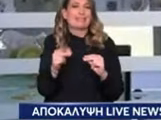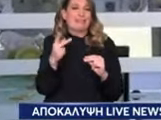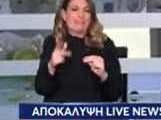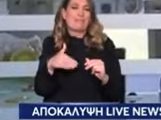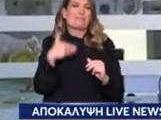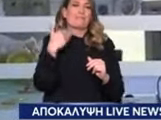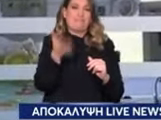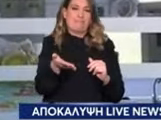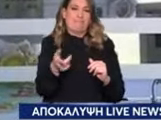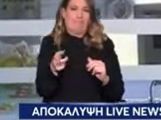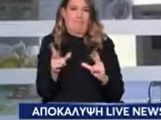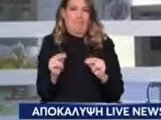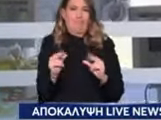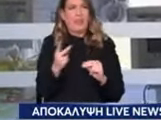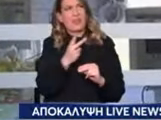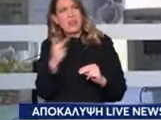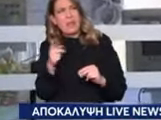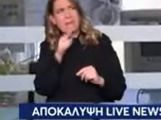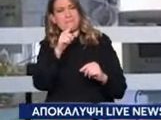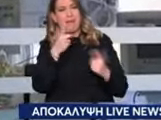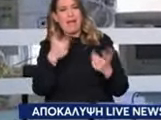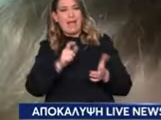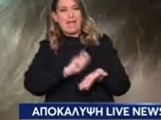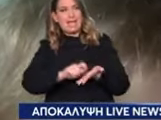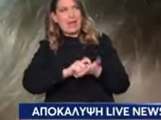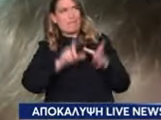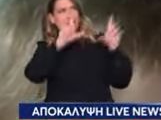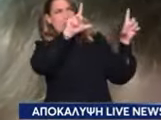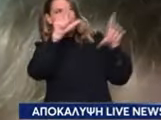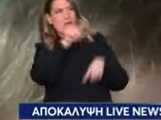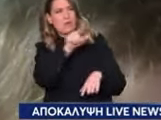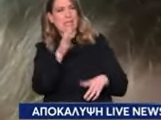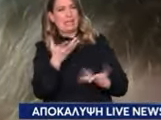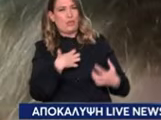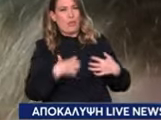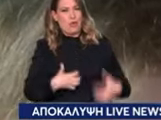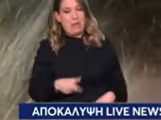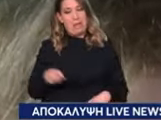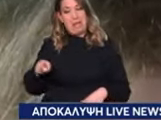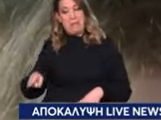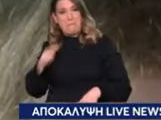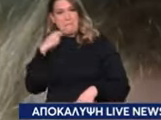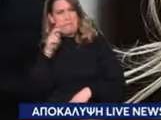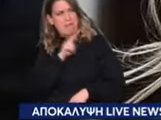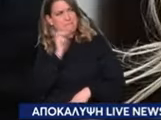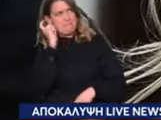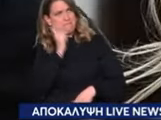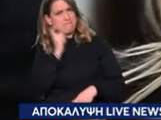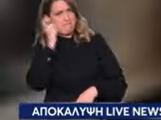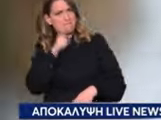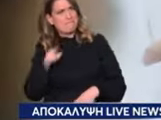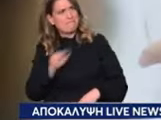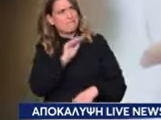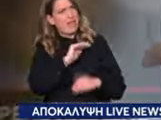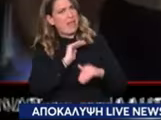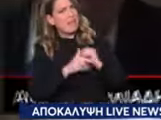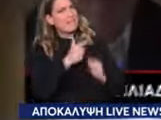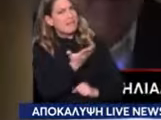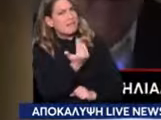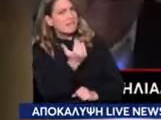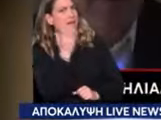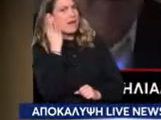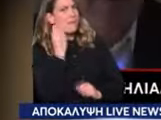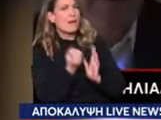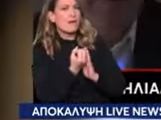γιατρός στο γραφείο του και για τις οποίες η μάνα που τη δεδομένη στιγμή είχε το παιδί της στην εντατική ενδιαφερόταν πολύ να μάθει περισσότερα.